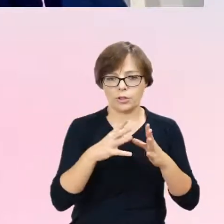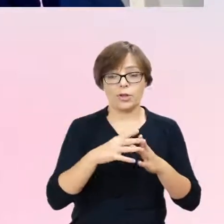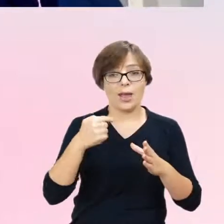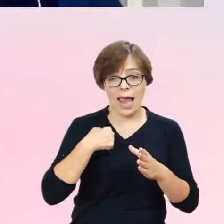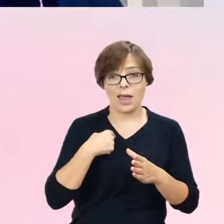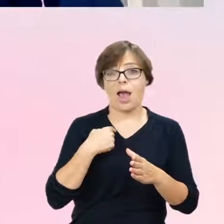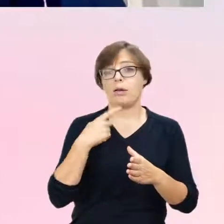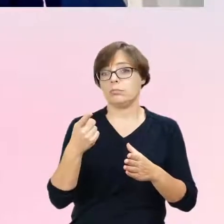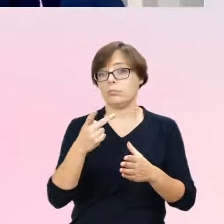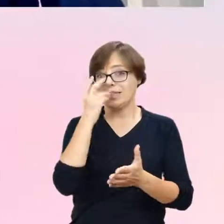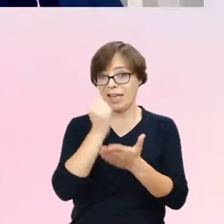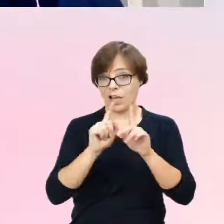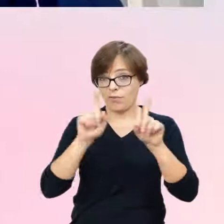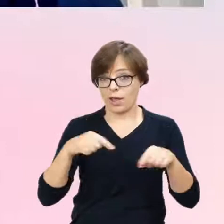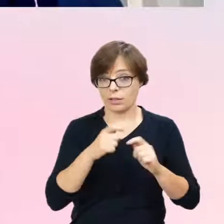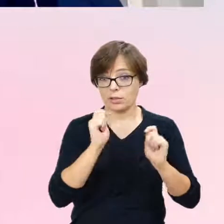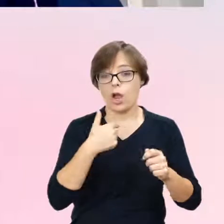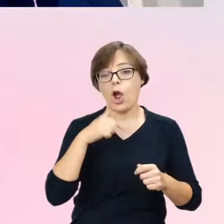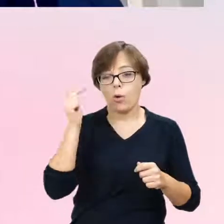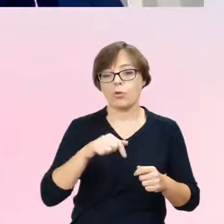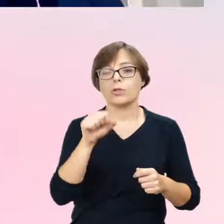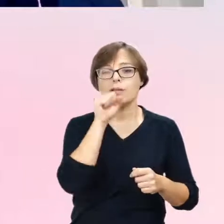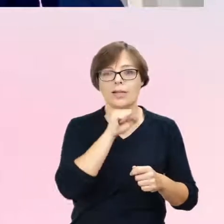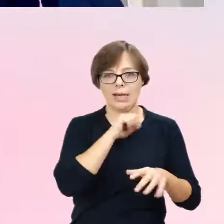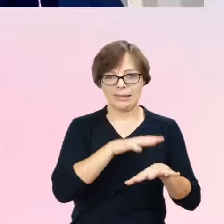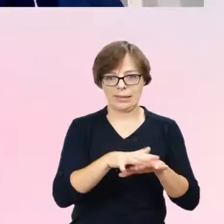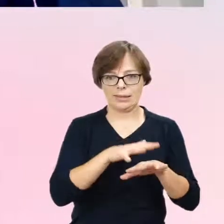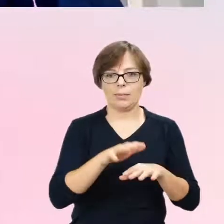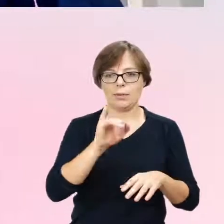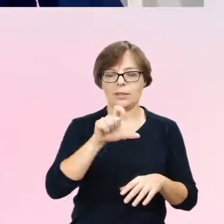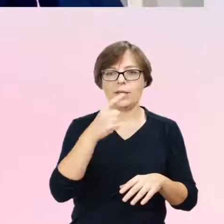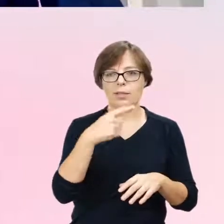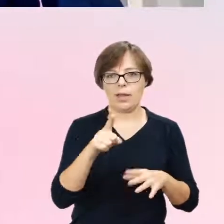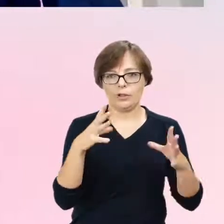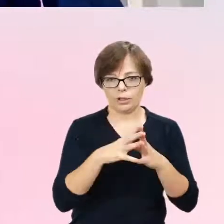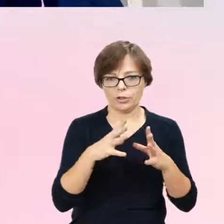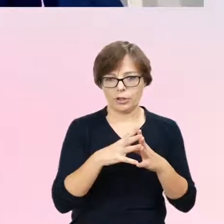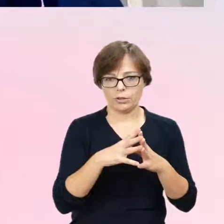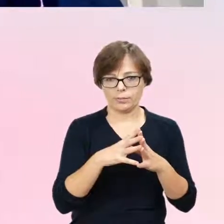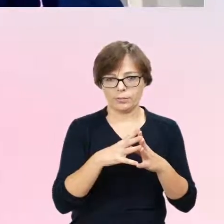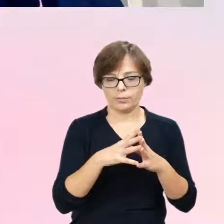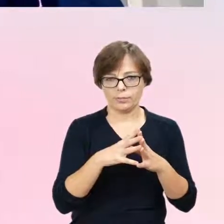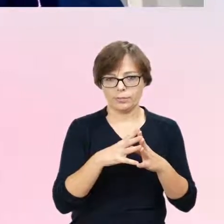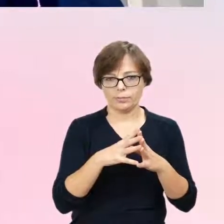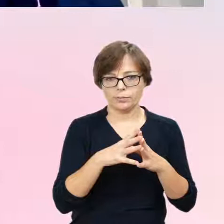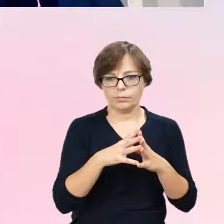zaświadczenia, ja rozpoznaję według starego systemu tego ICD-10, gdzie